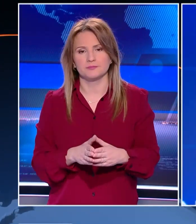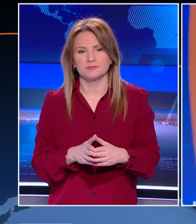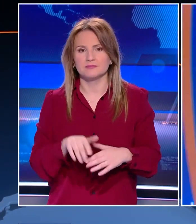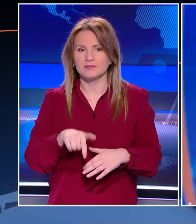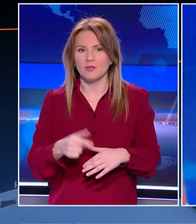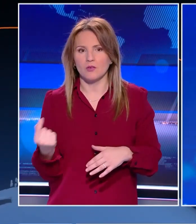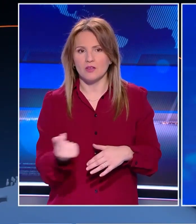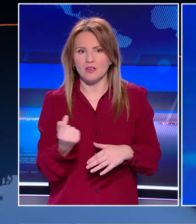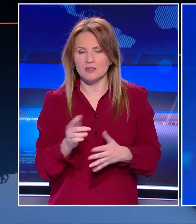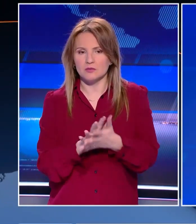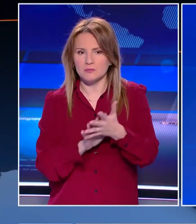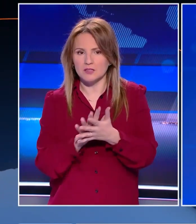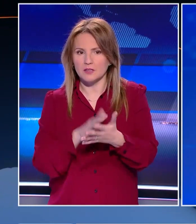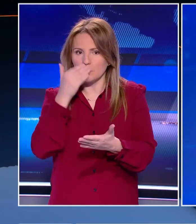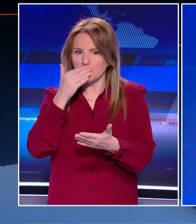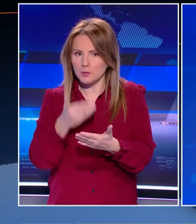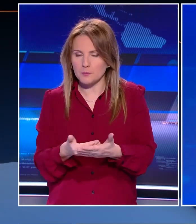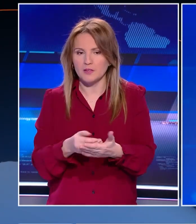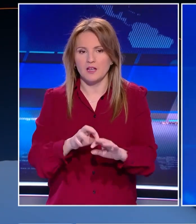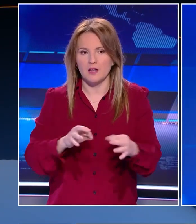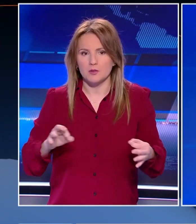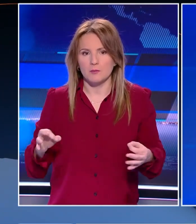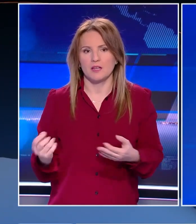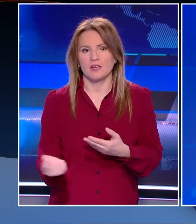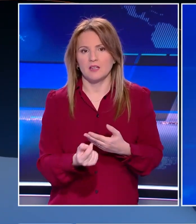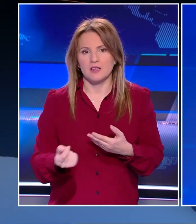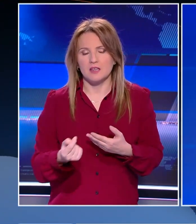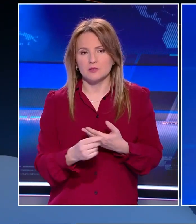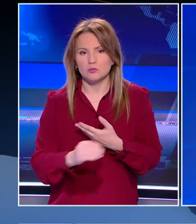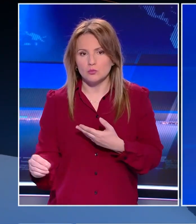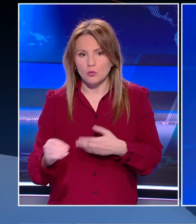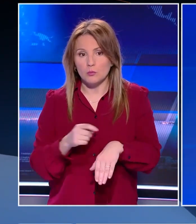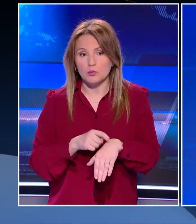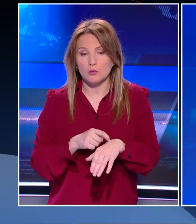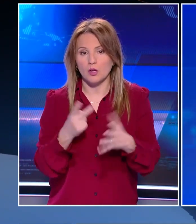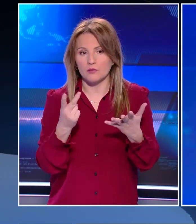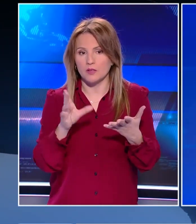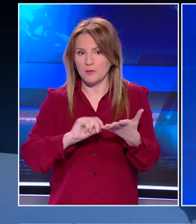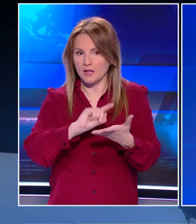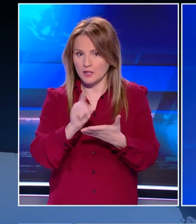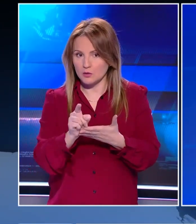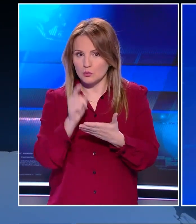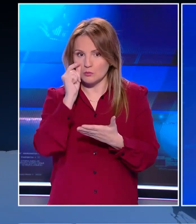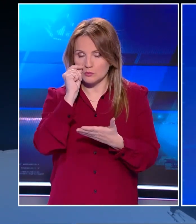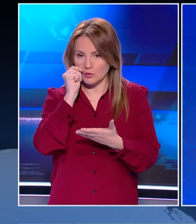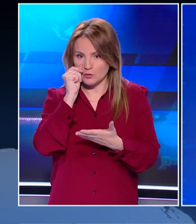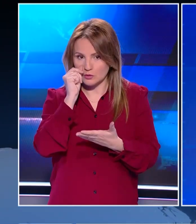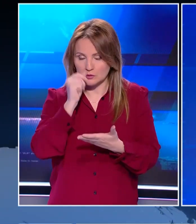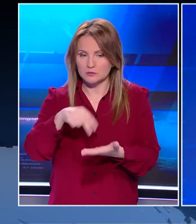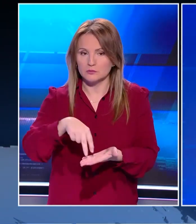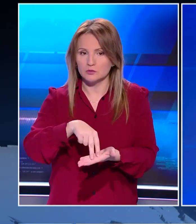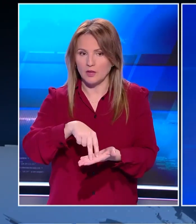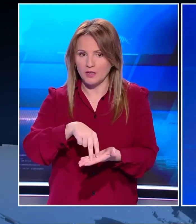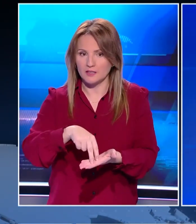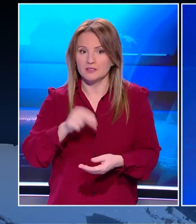Στο σημείο αυτό το δελτίο μας ολοκληρώθηκε. Μπορείτε να δείτε αναλυτικά όλες τις ειδήσεις της ημέρας του κεντρικού δελτίου ειδήσεων του Open, που ξεκινά στις 7